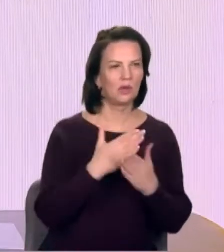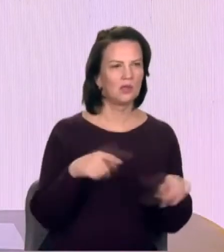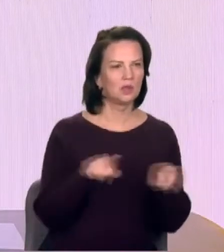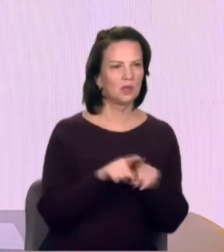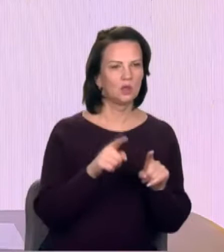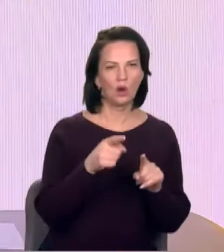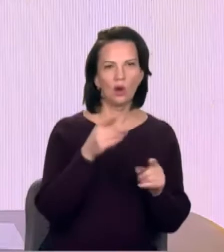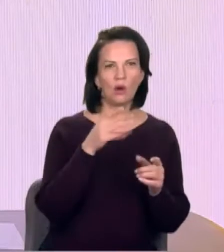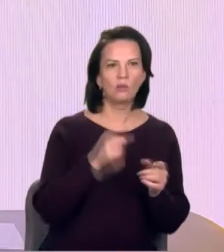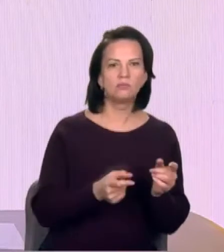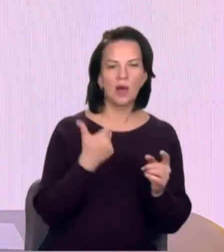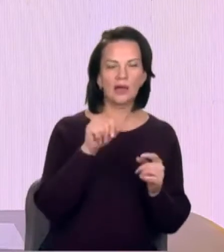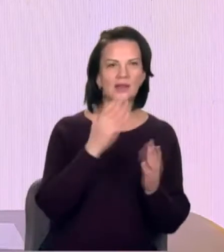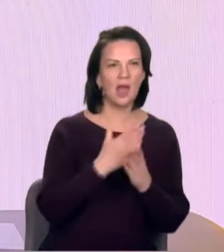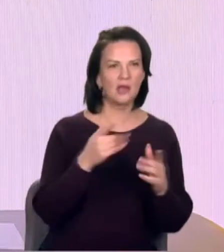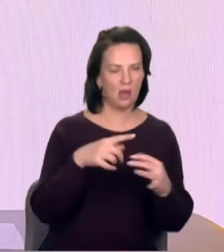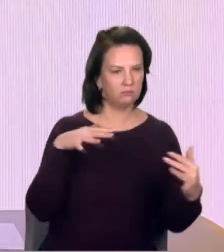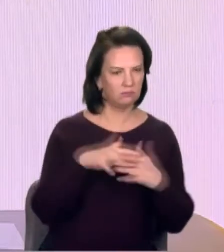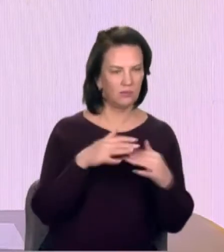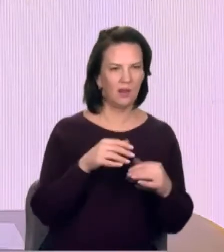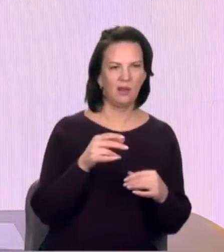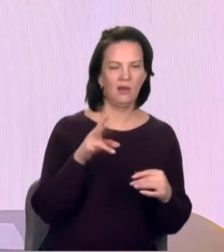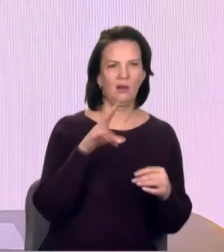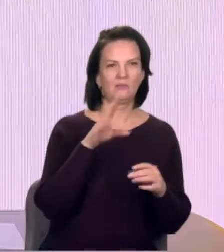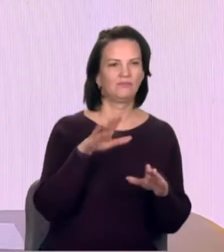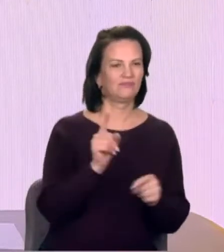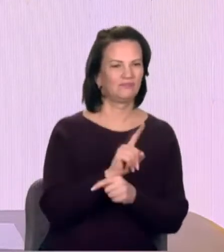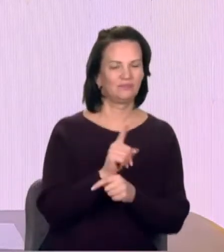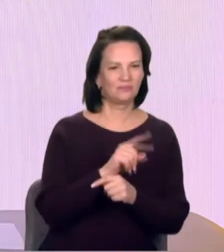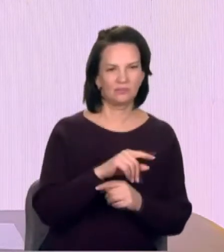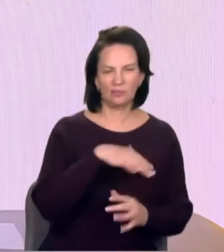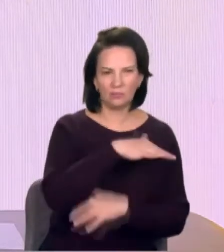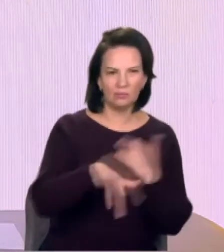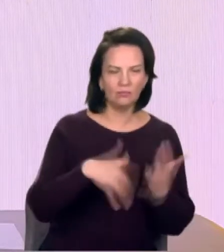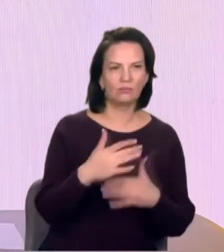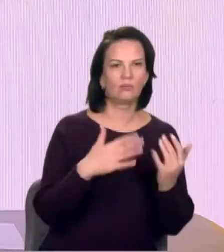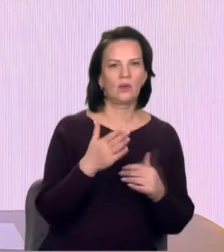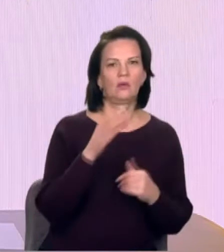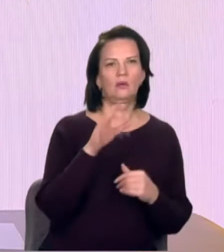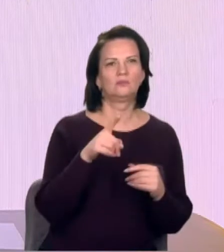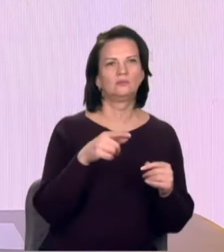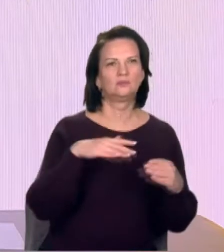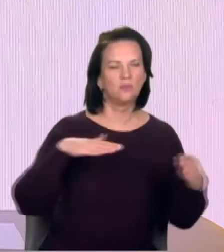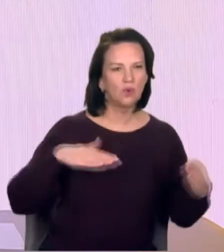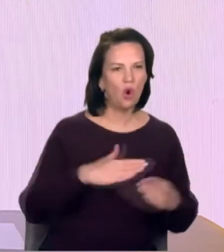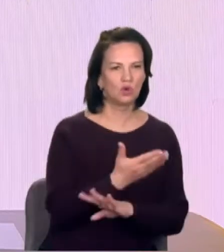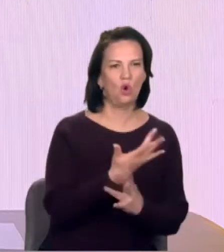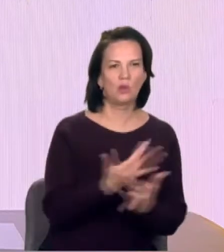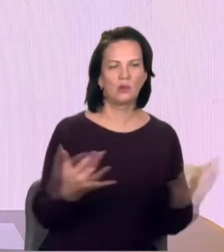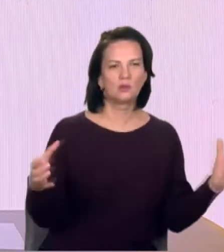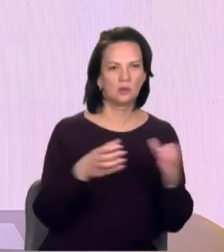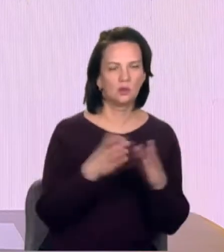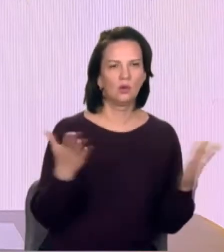Дестабілізація соціально-політичного середовища, розколи різних груп, підрив роботи